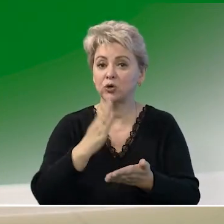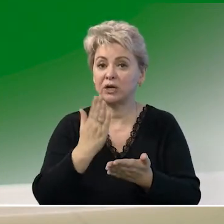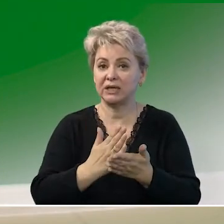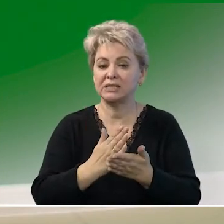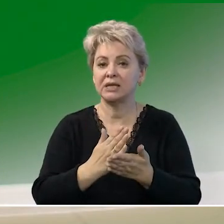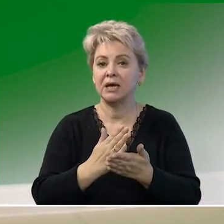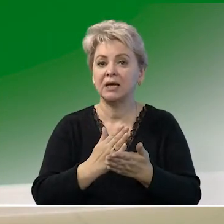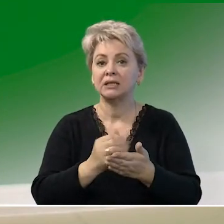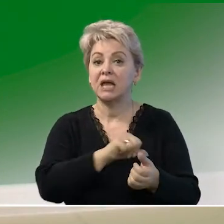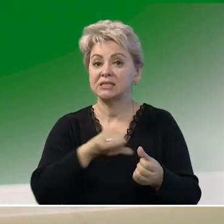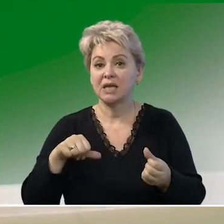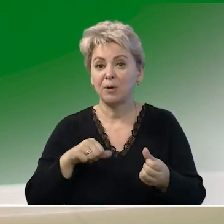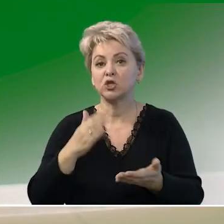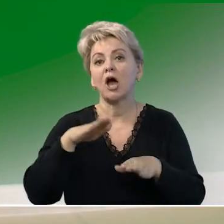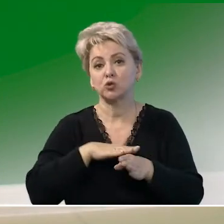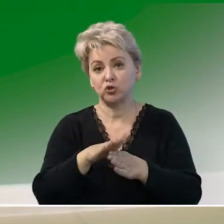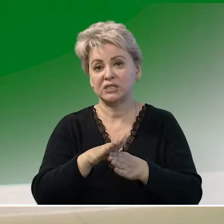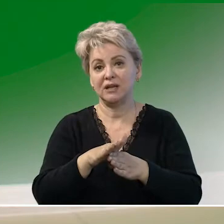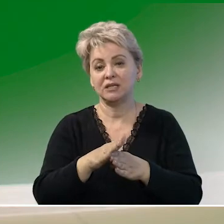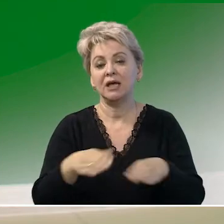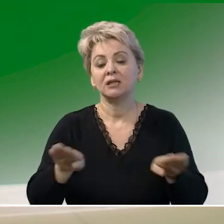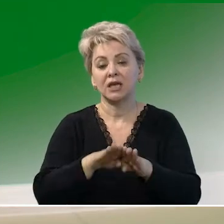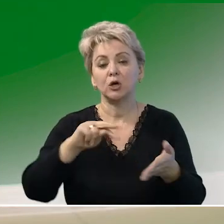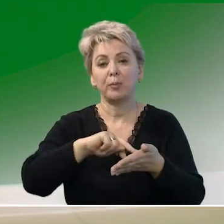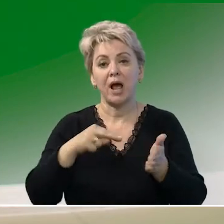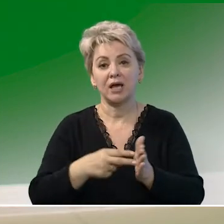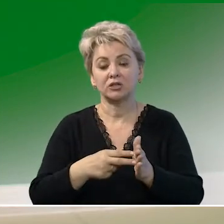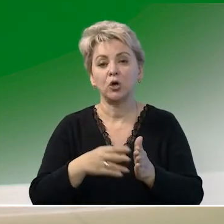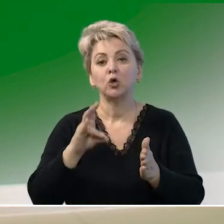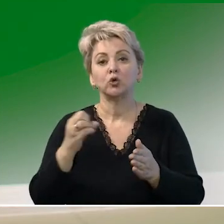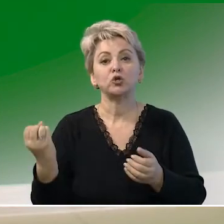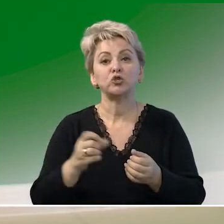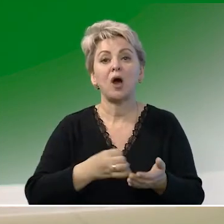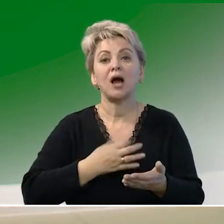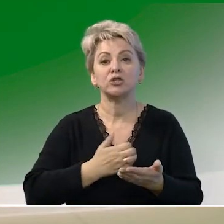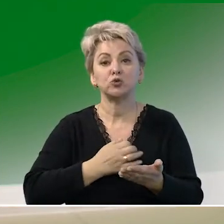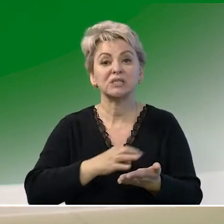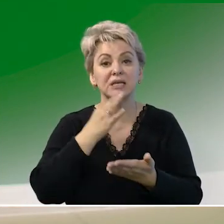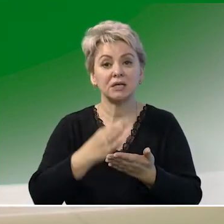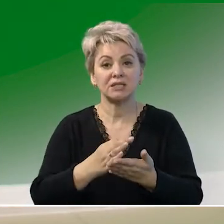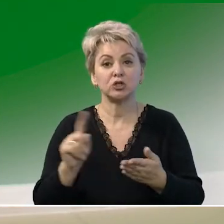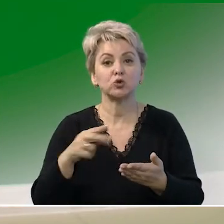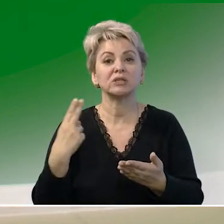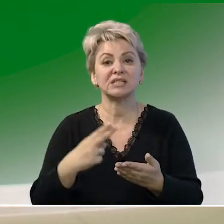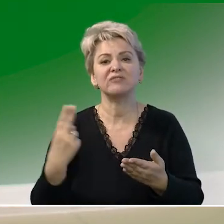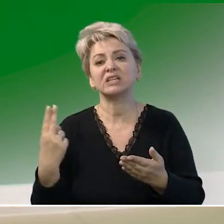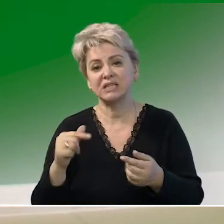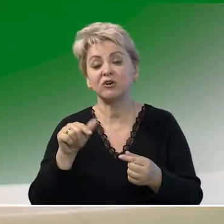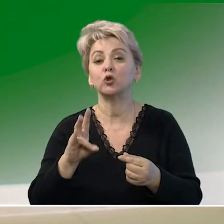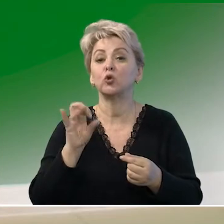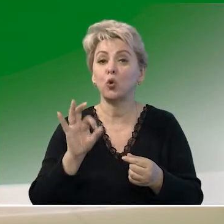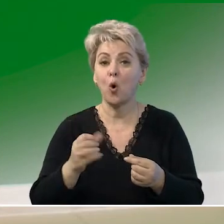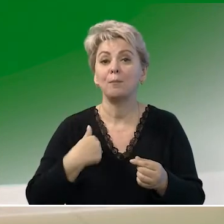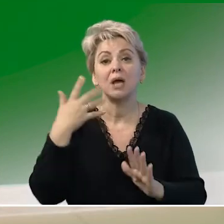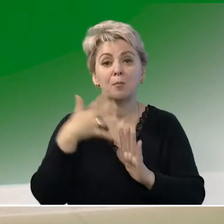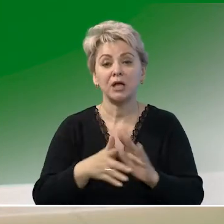самостоятельного осуществления вот этих вот проектов. Но еще раз хочу сказать, что цифры цифрами, но